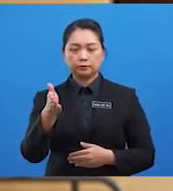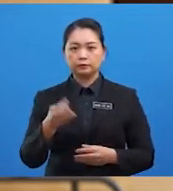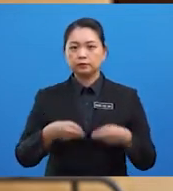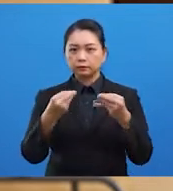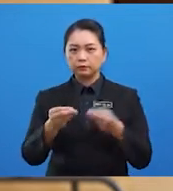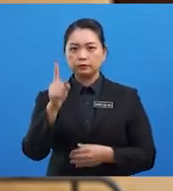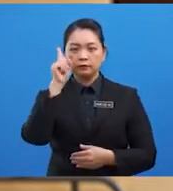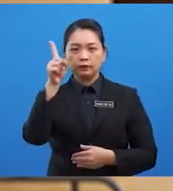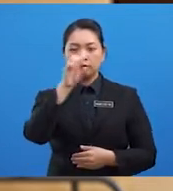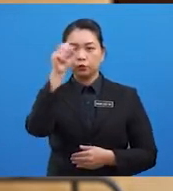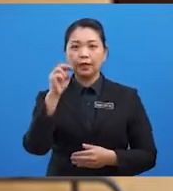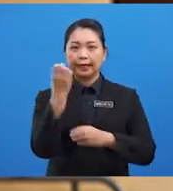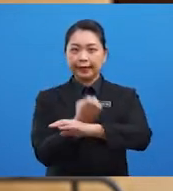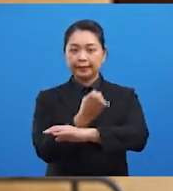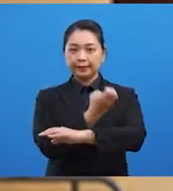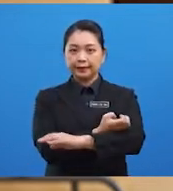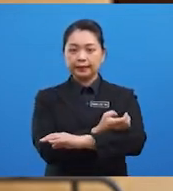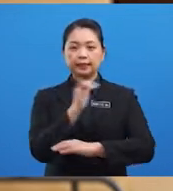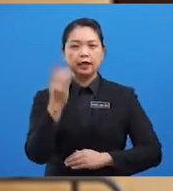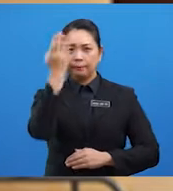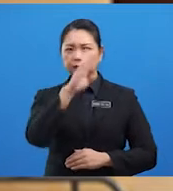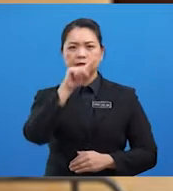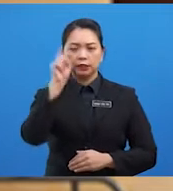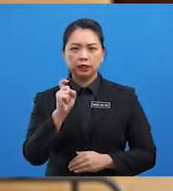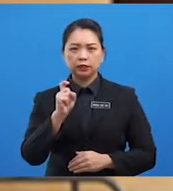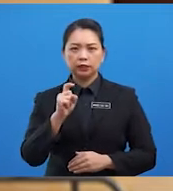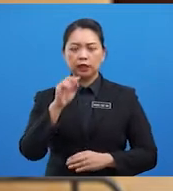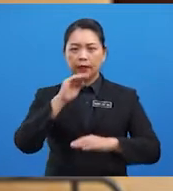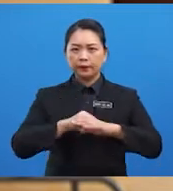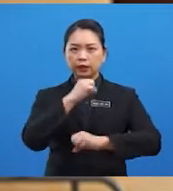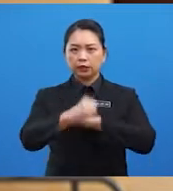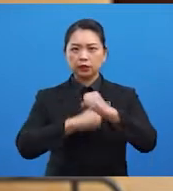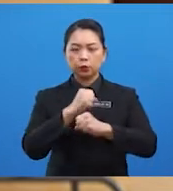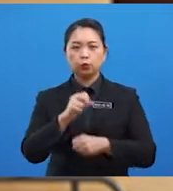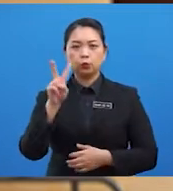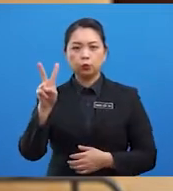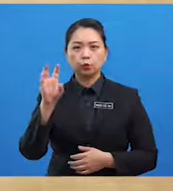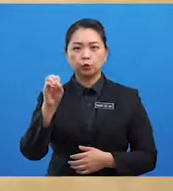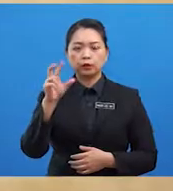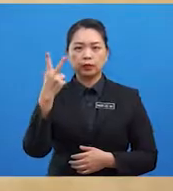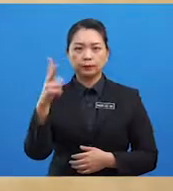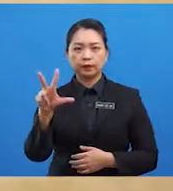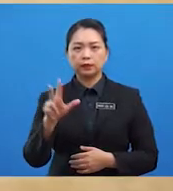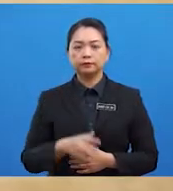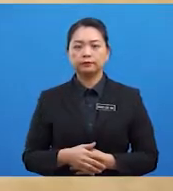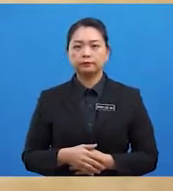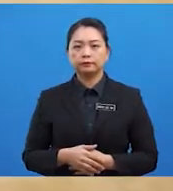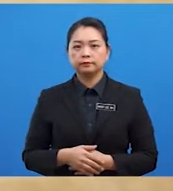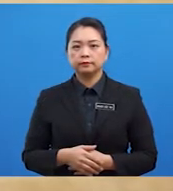satu soalan esay yang pernah ditanya pada tahun 2013 iaitu